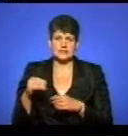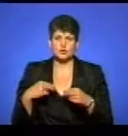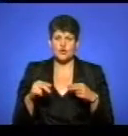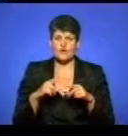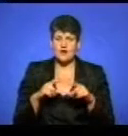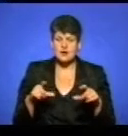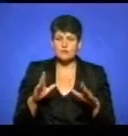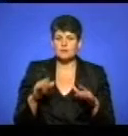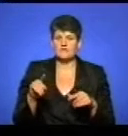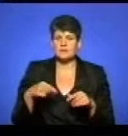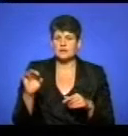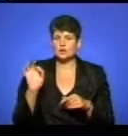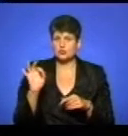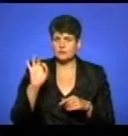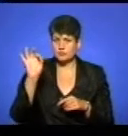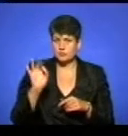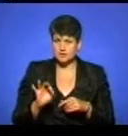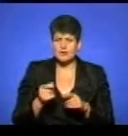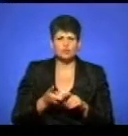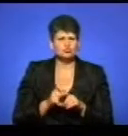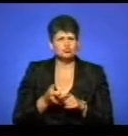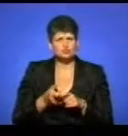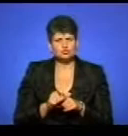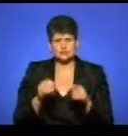вимагати нульової ставки, або дуже-дуже низької.